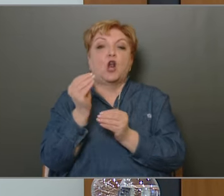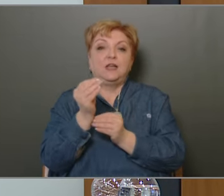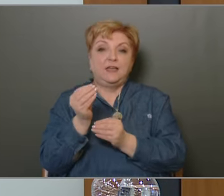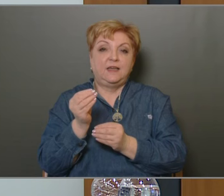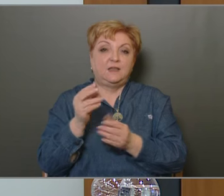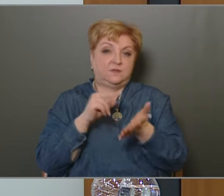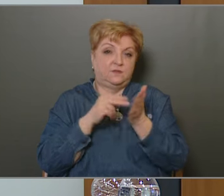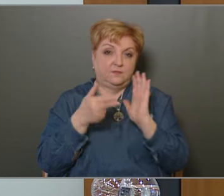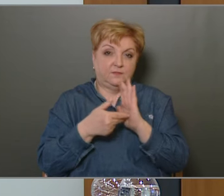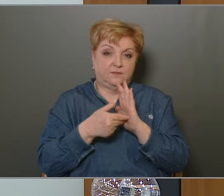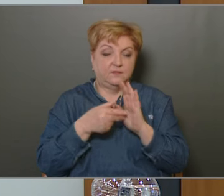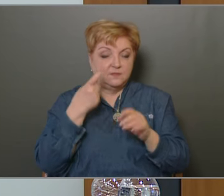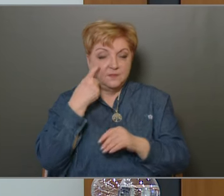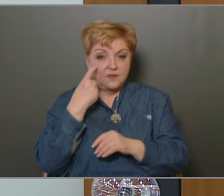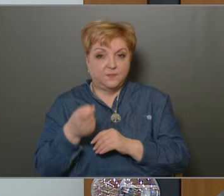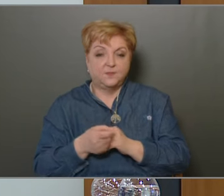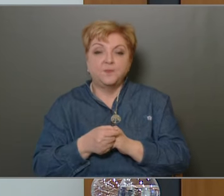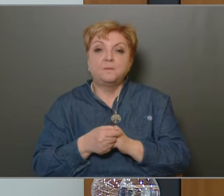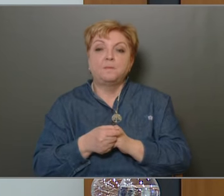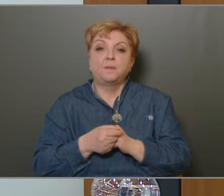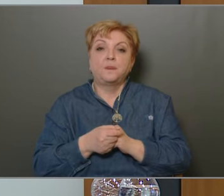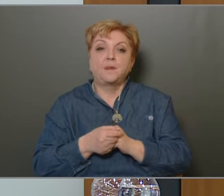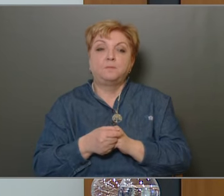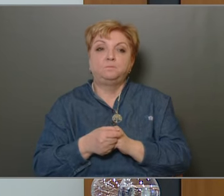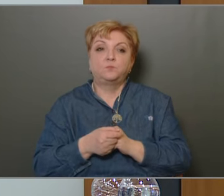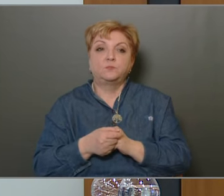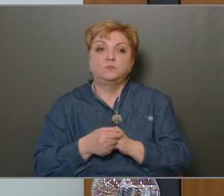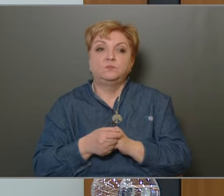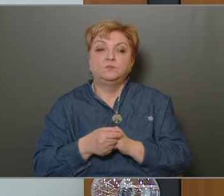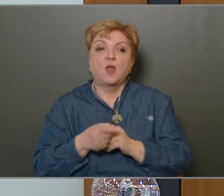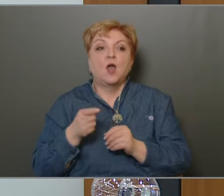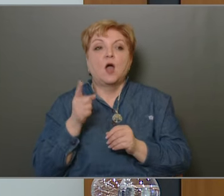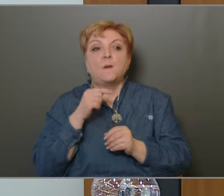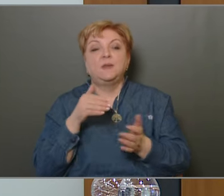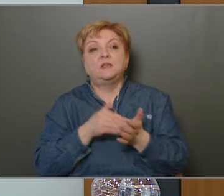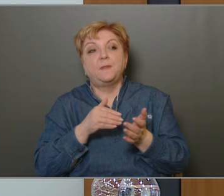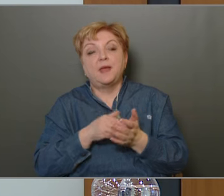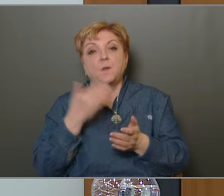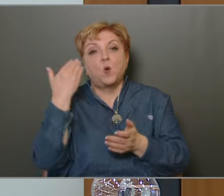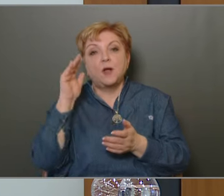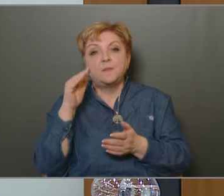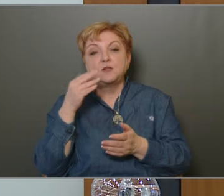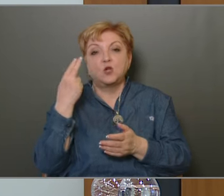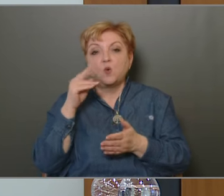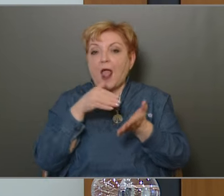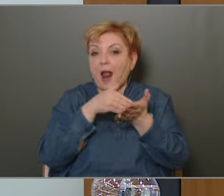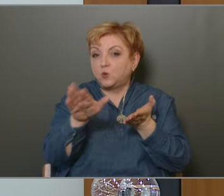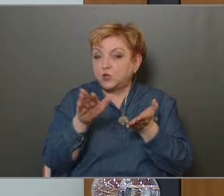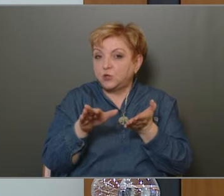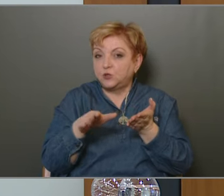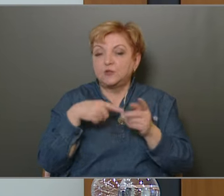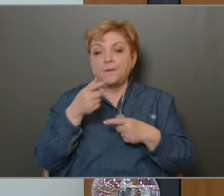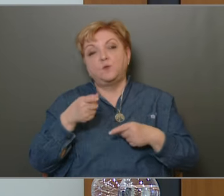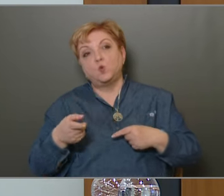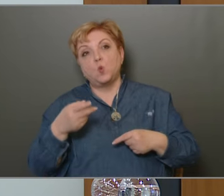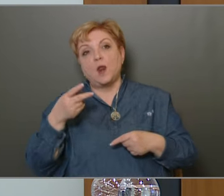tekintetében, amit akkor még a polgármester úr elutasított, majd nem túl